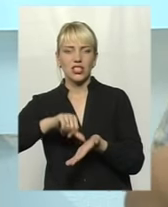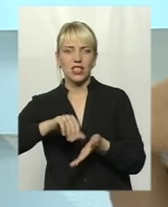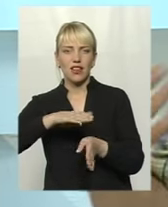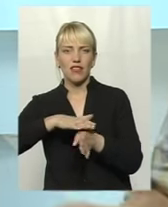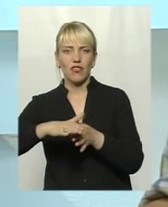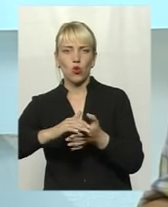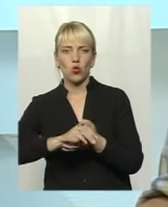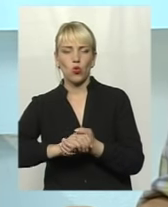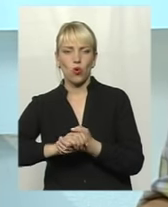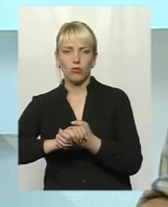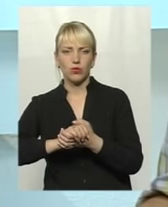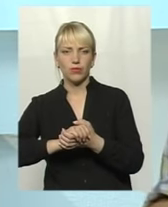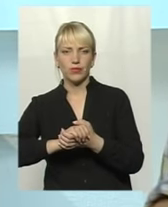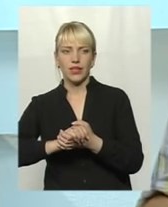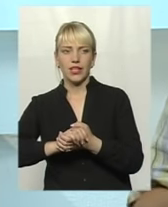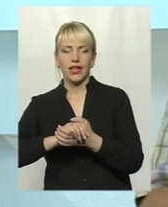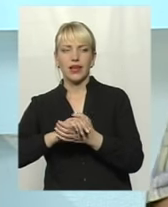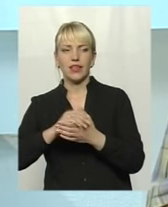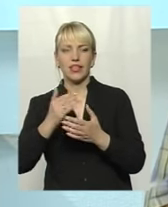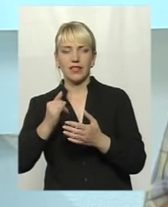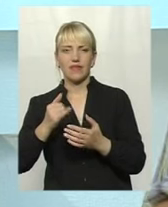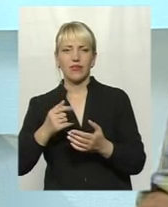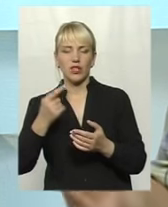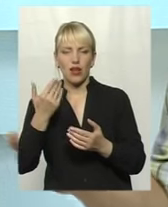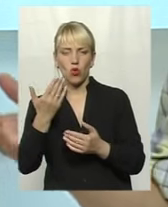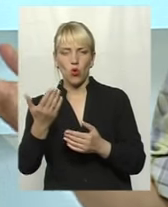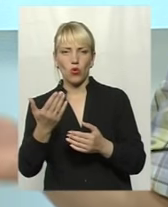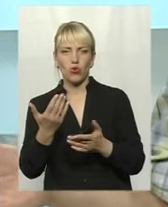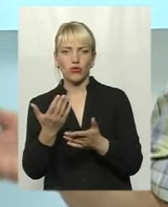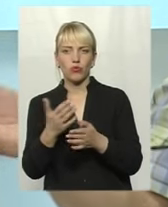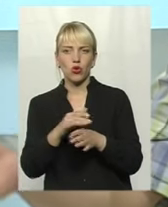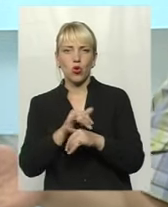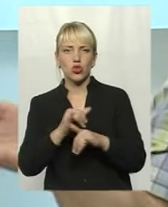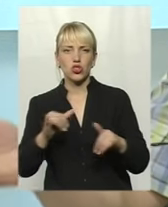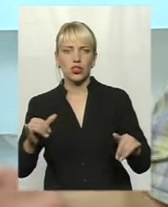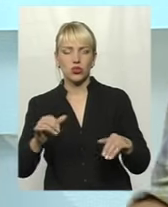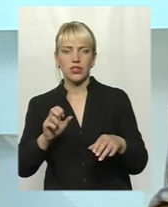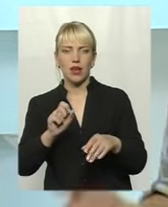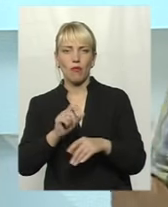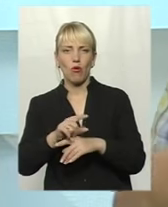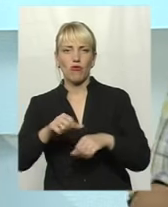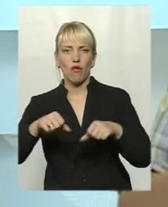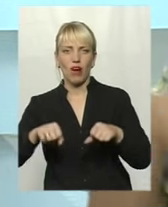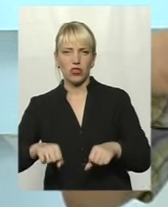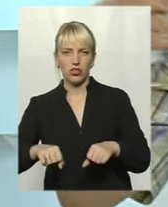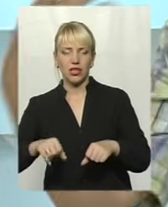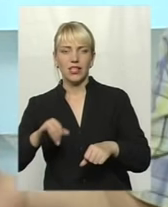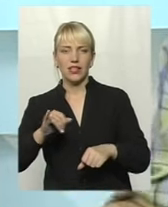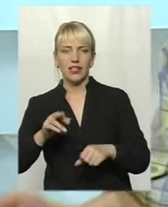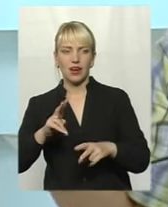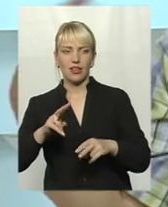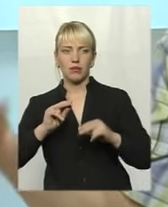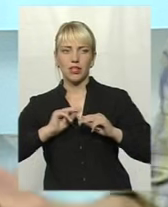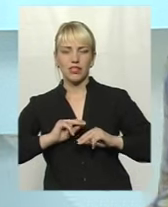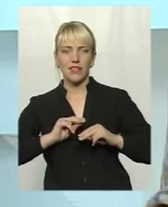як на члена виконкому, на нього поширюється ряд повноважень, як на працівника виконавчого апарату. І як працівник